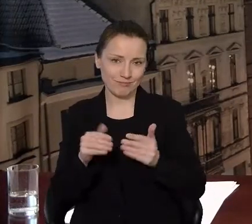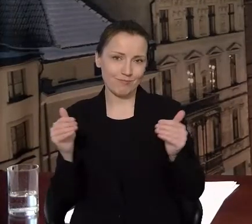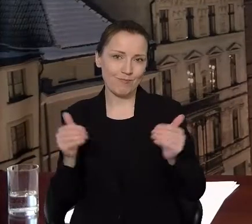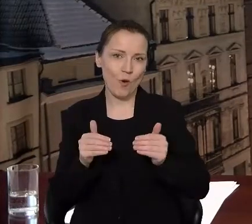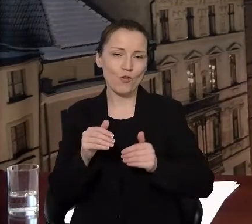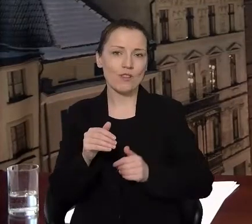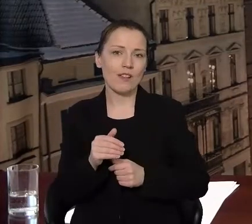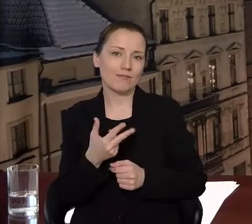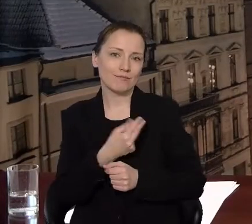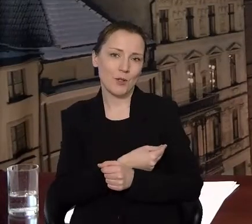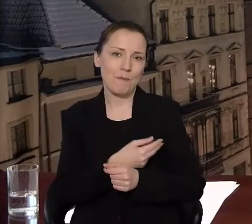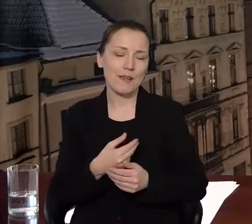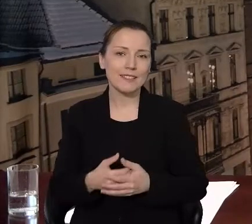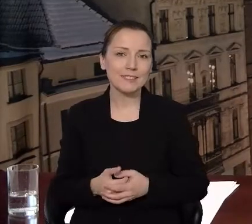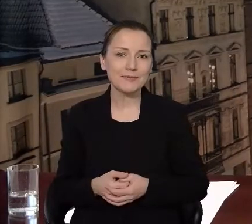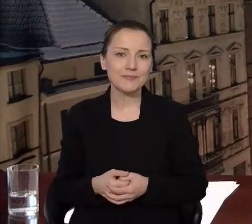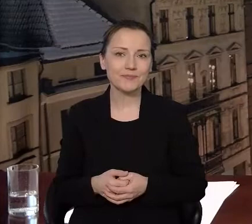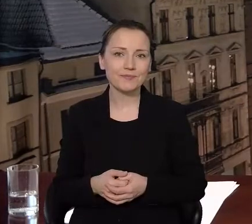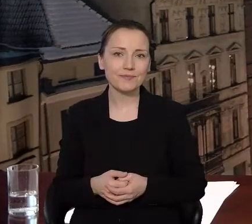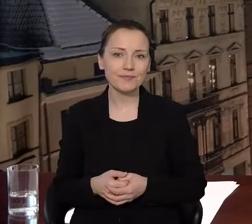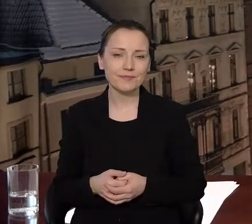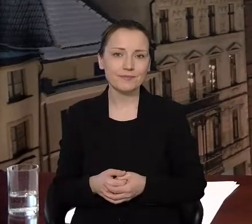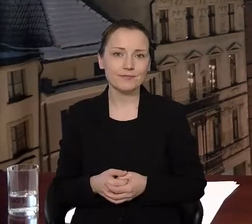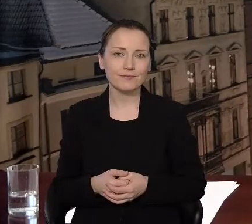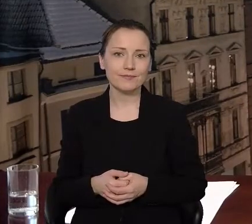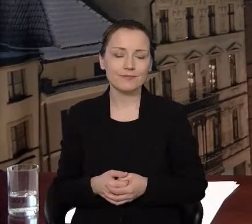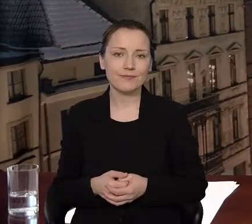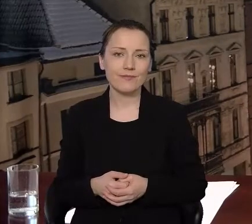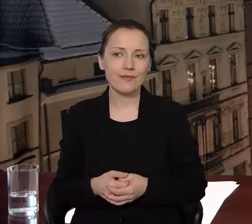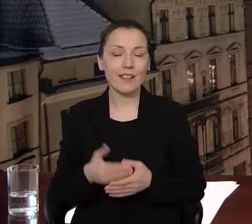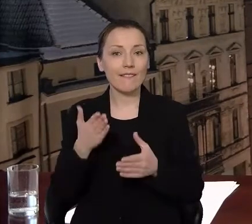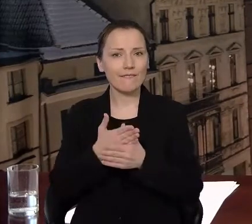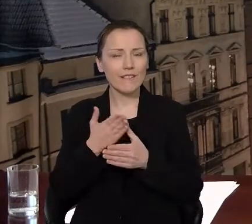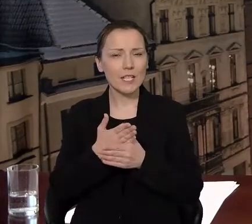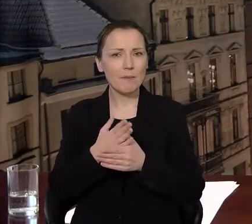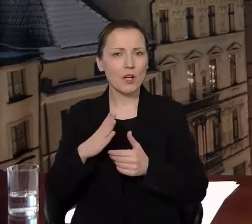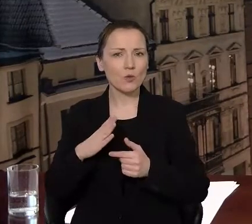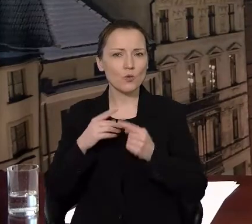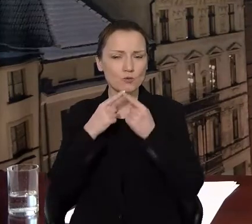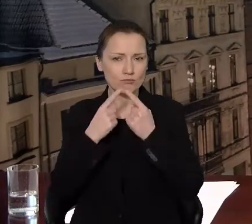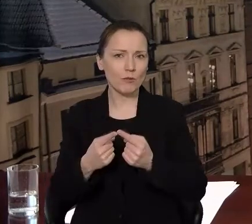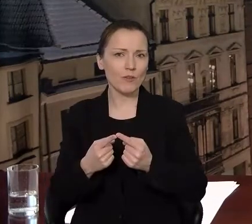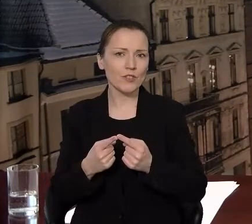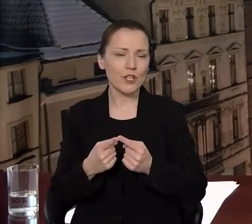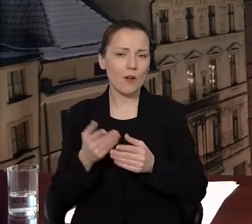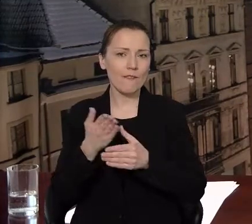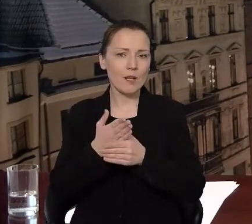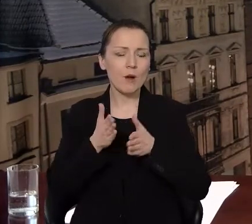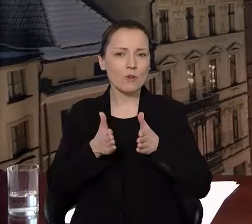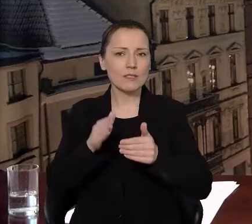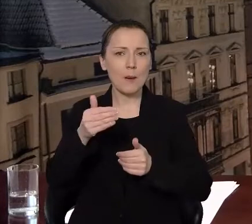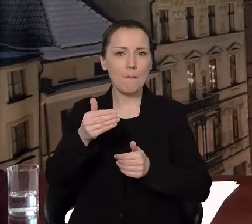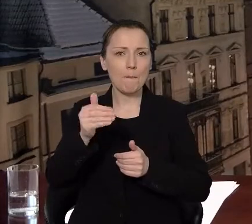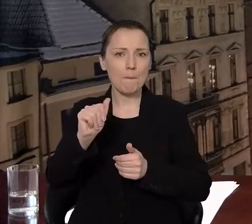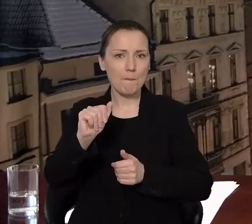są takie miejsca, no i firma, o której mówiłem przy Małych Garbarach, także w niedzielę, więc